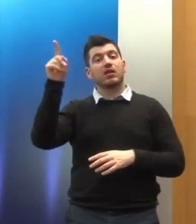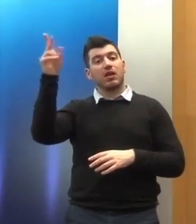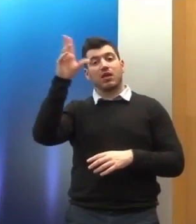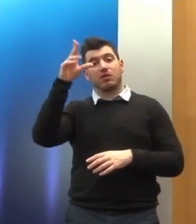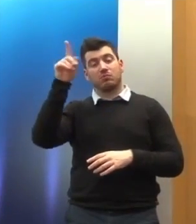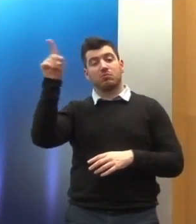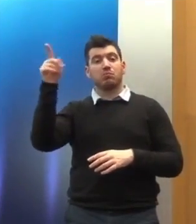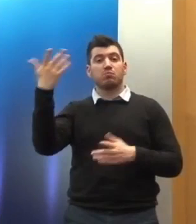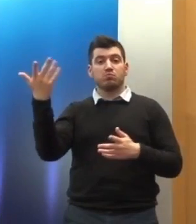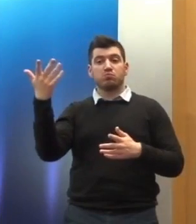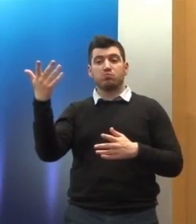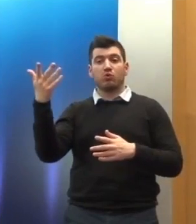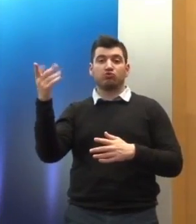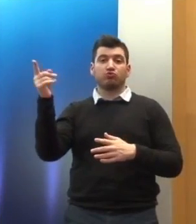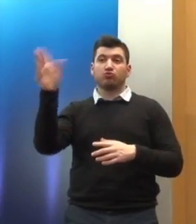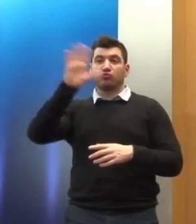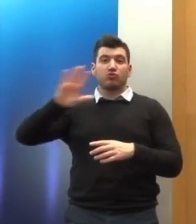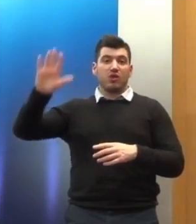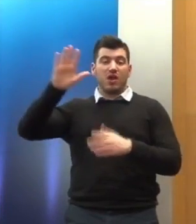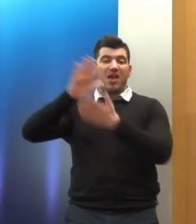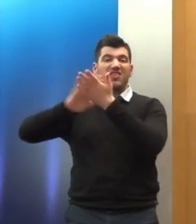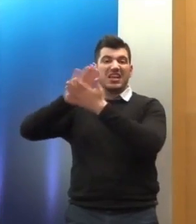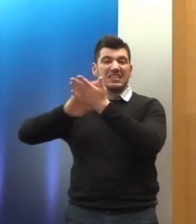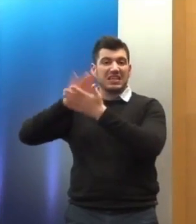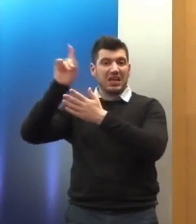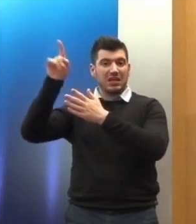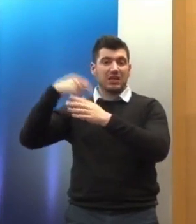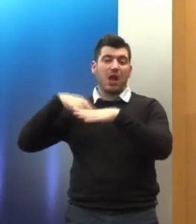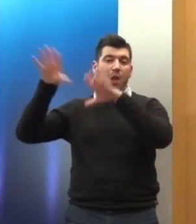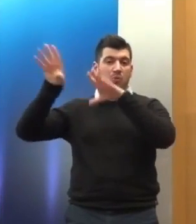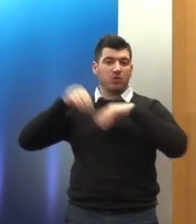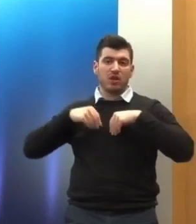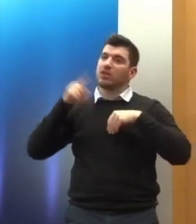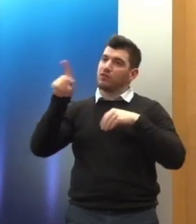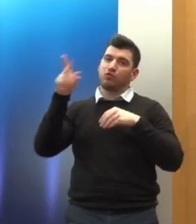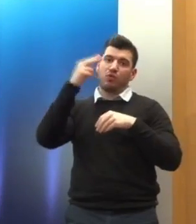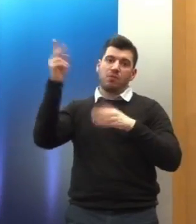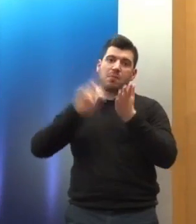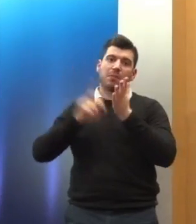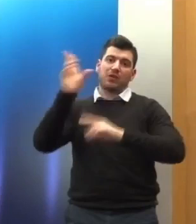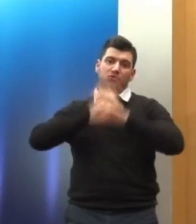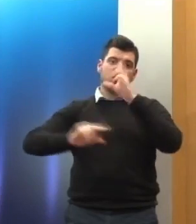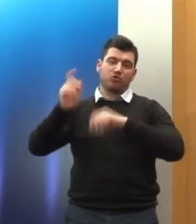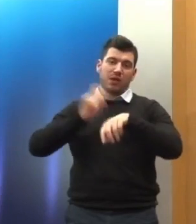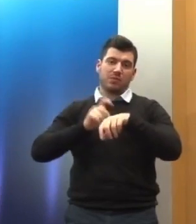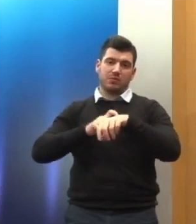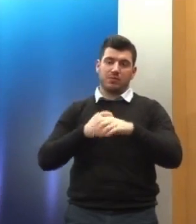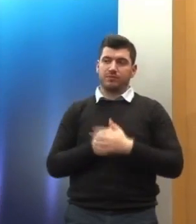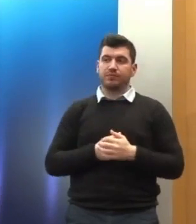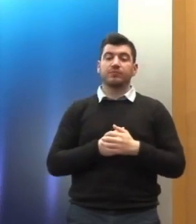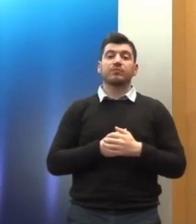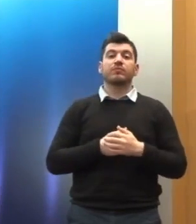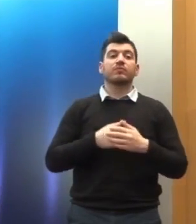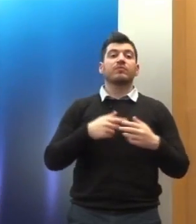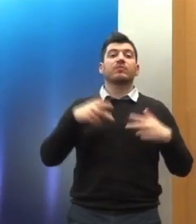ανοιχτά. Έρχομαι στο ζήτημα της αστυνομικής βίας. Εδώ θέλω να πω ότι η συνεργασία με το Υπουργείο Δημόσιας Τάκης και με το